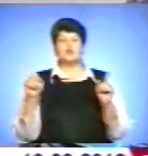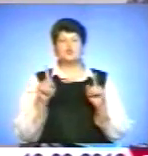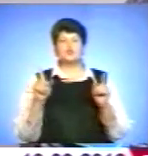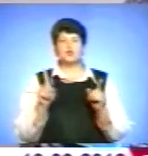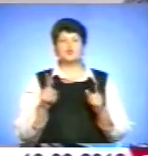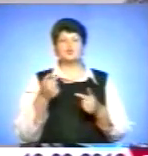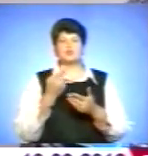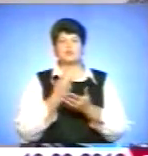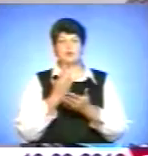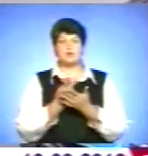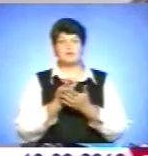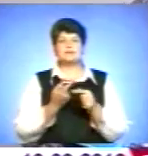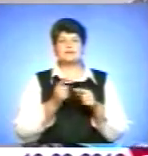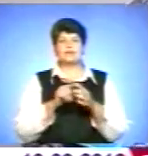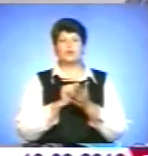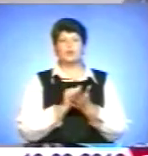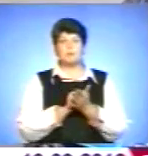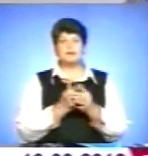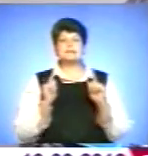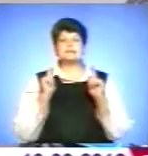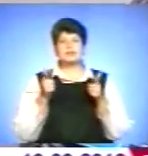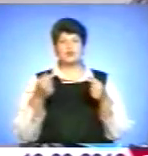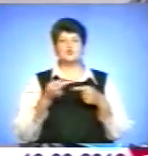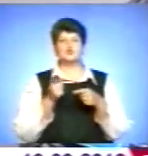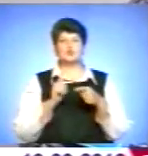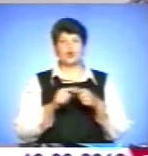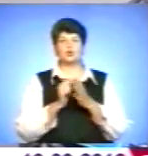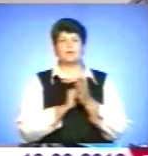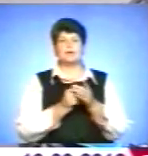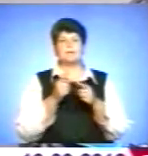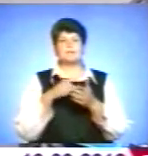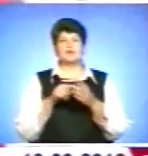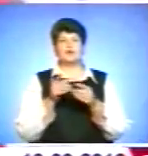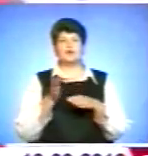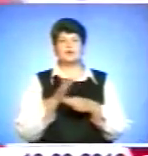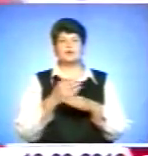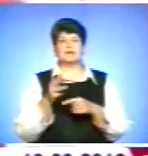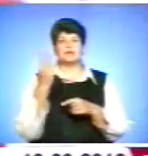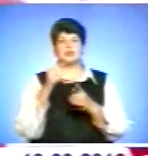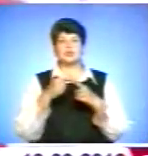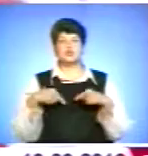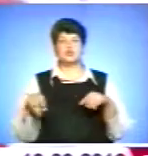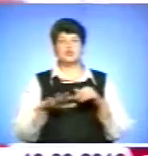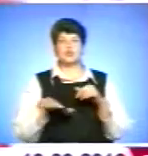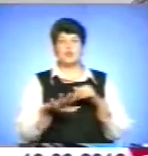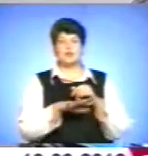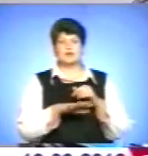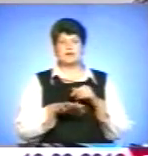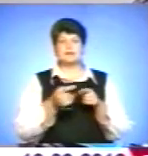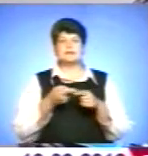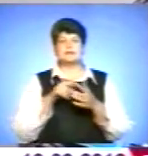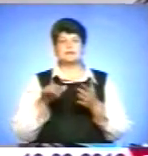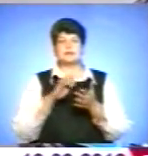передбачає цей документ? Згідно цього документу, місто розподілено на три зони. І якраз цей сезон – це